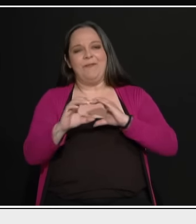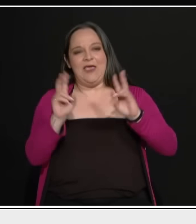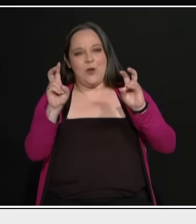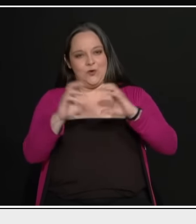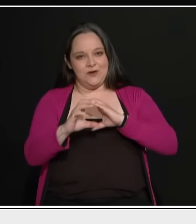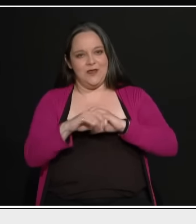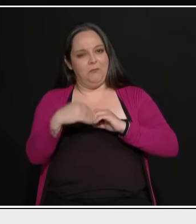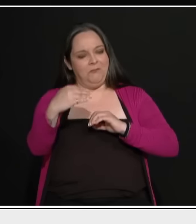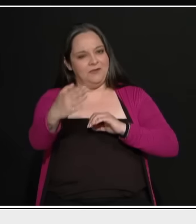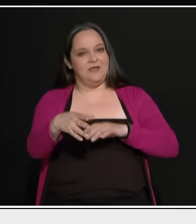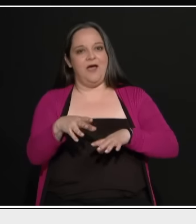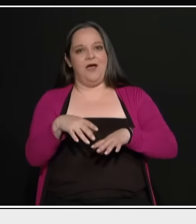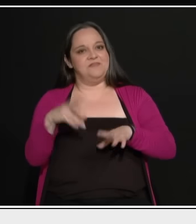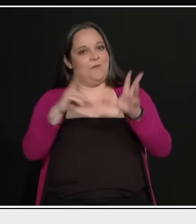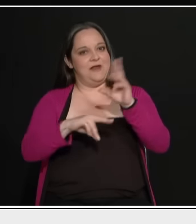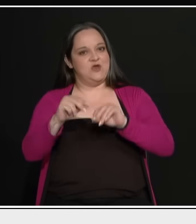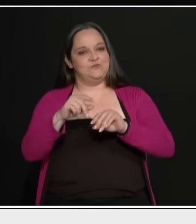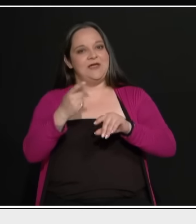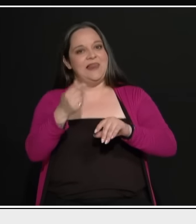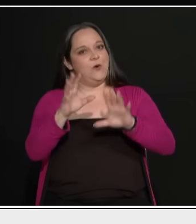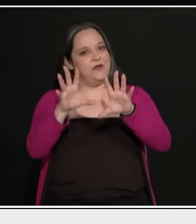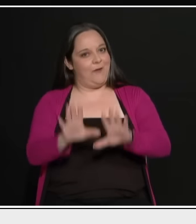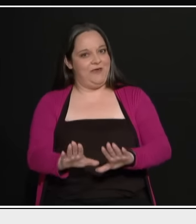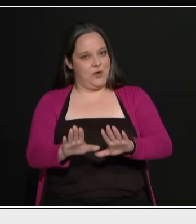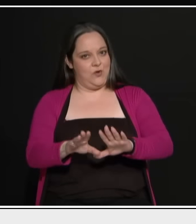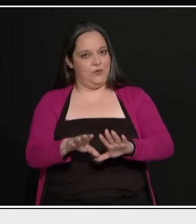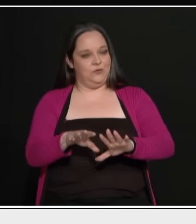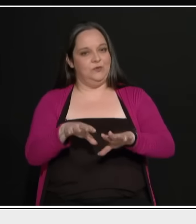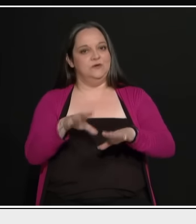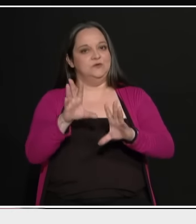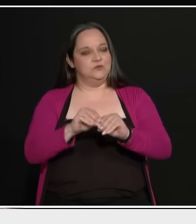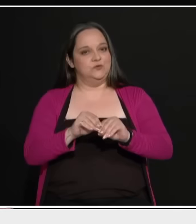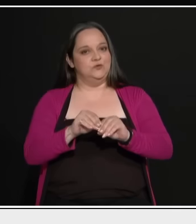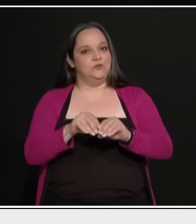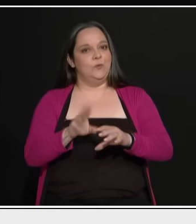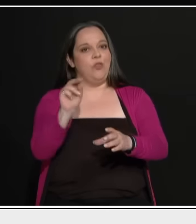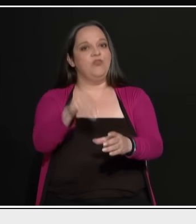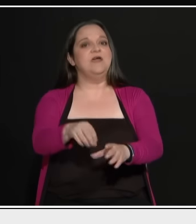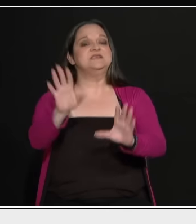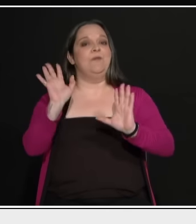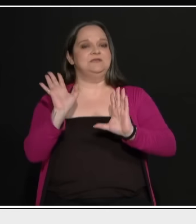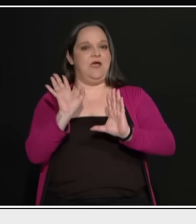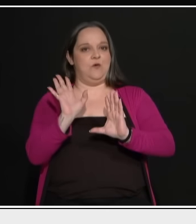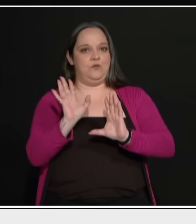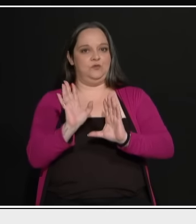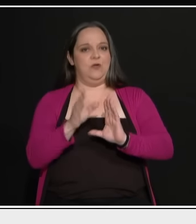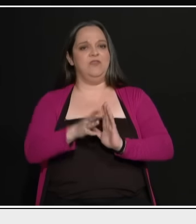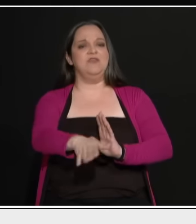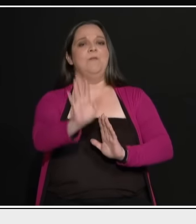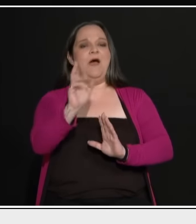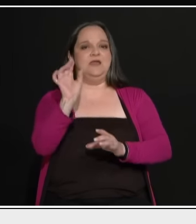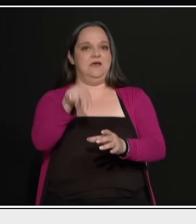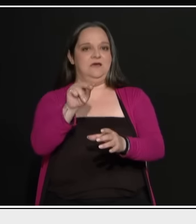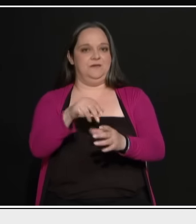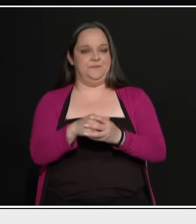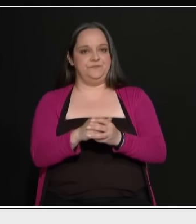θέλετε εγώ να παραμείνω λίγο όμως στο πεδίο της αποχής. Θέλω να πω, εγώ ας πάρω αυτό που λέτε ως αλήθεια. ότι το Μαξίμου